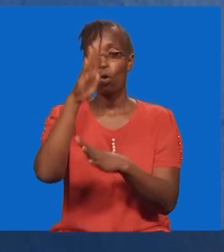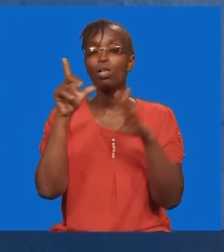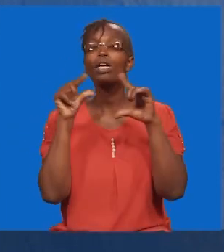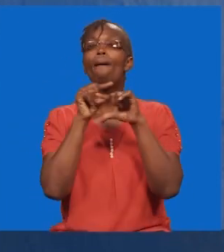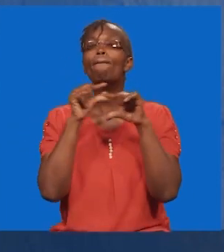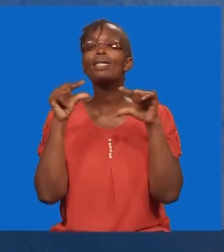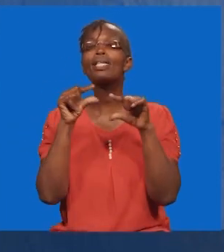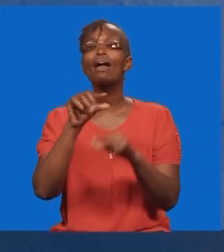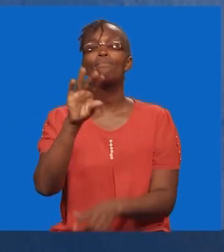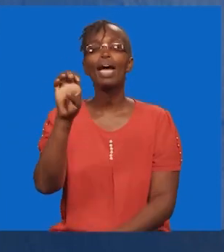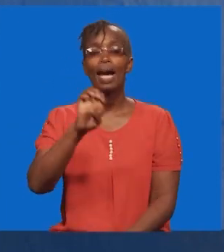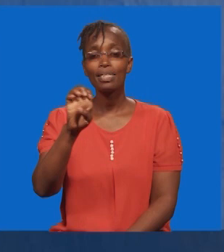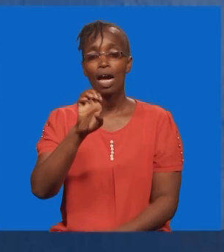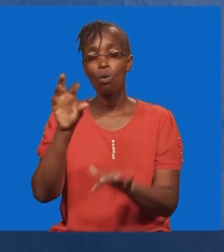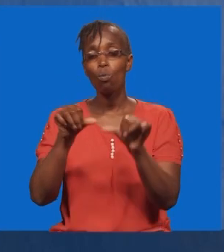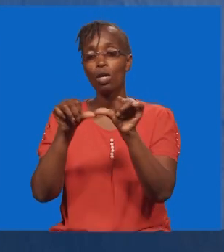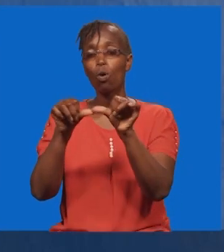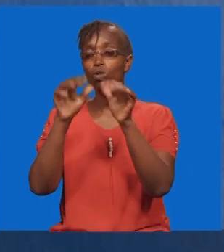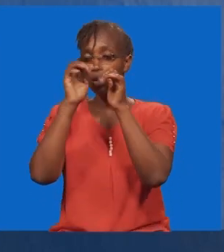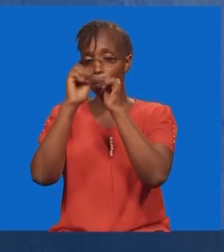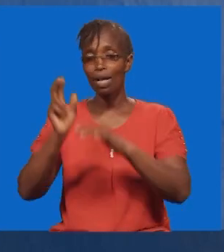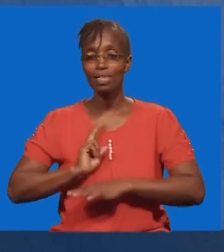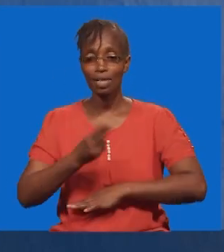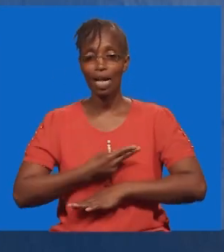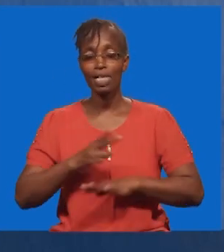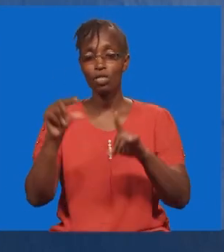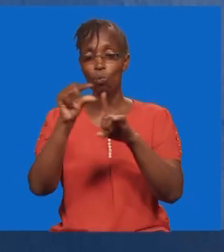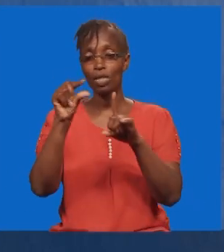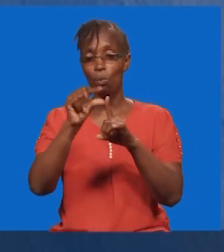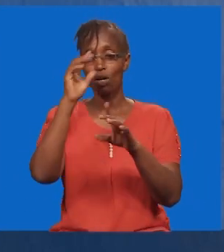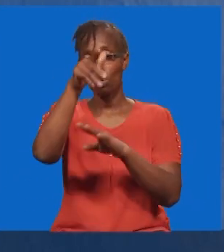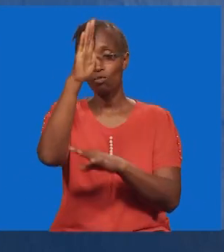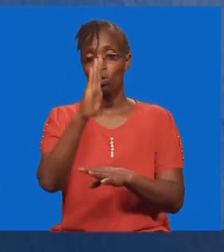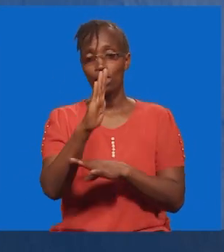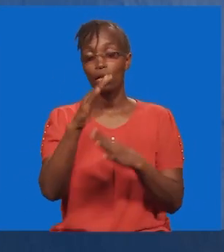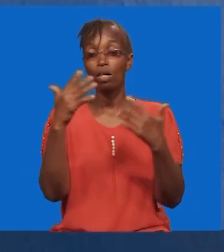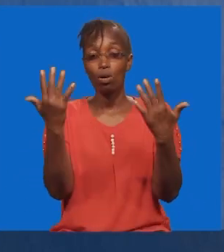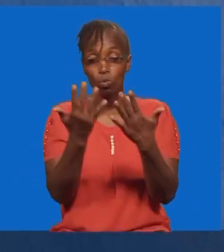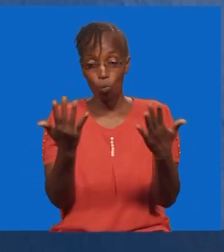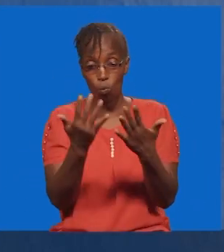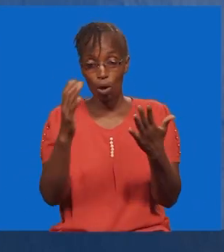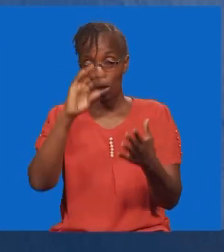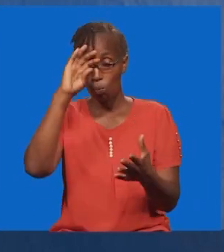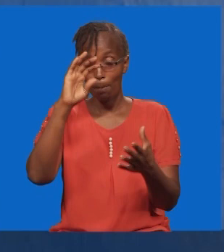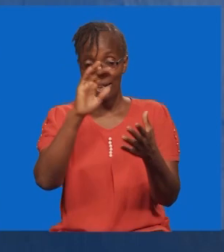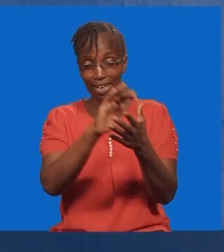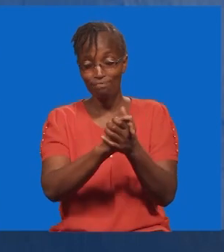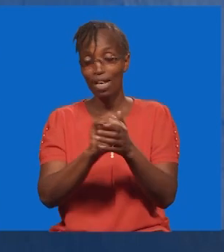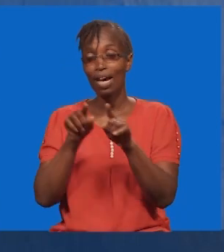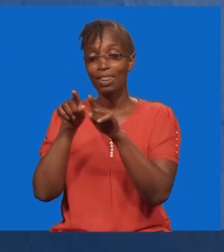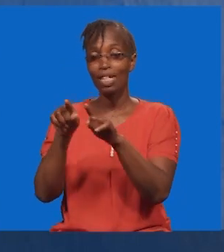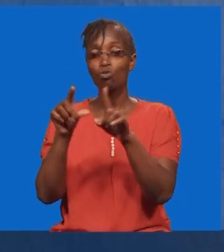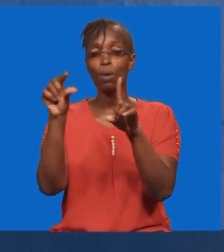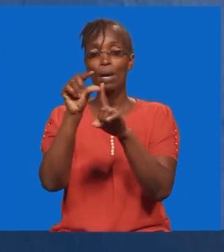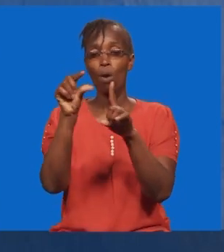mtumishu wa mungu, Pastor Esther. Akaweze kuendelia na kutubariki na neno ilaki mwenyezi mungu. Ambalo